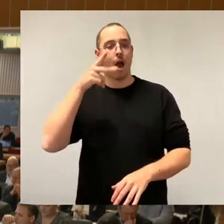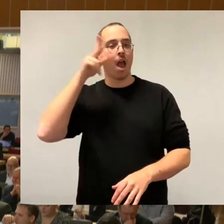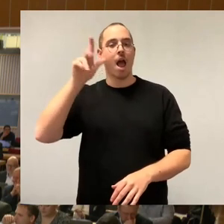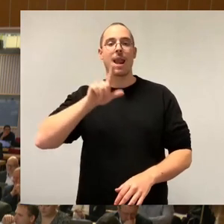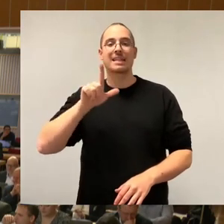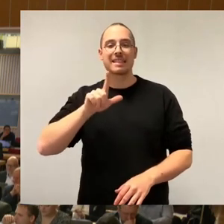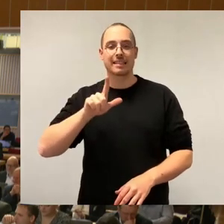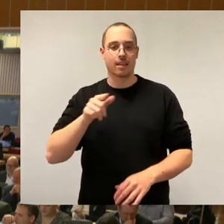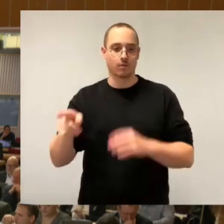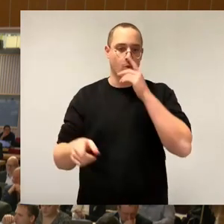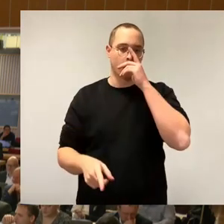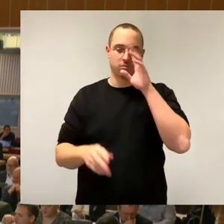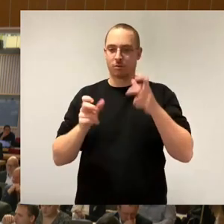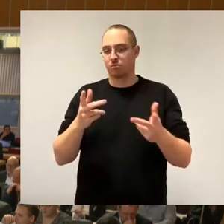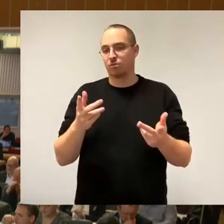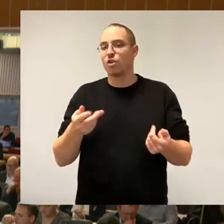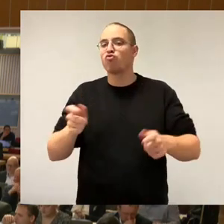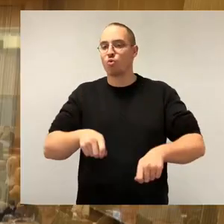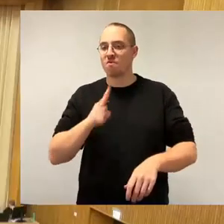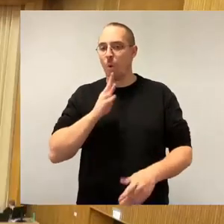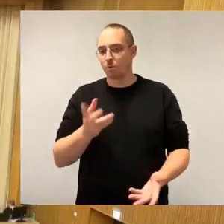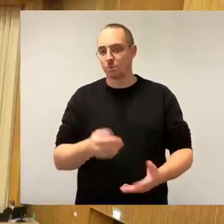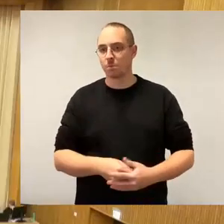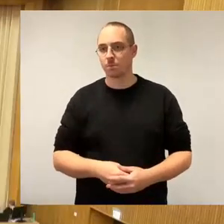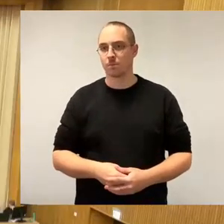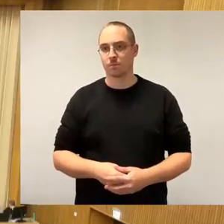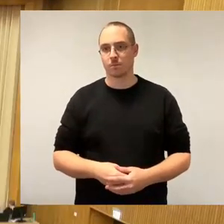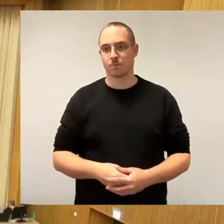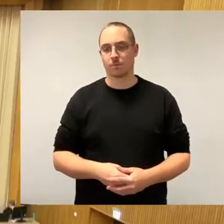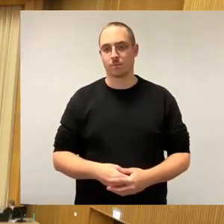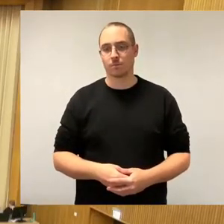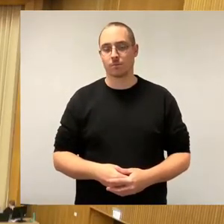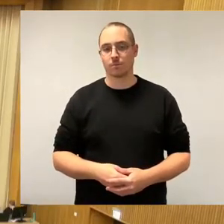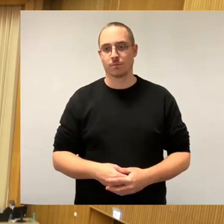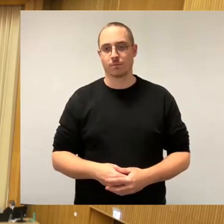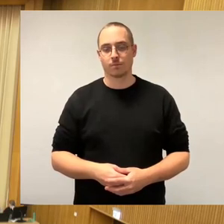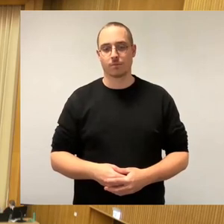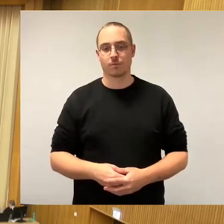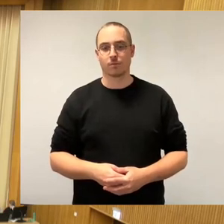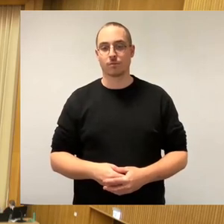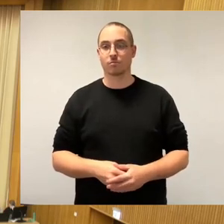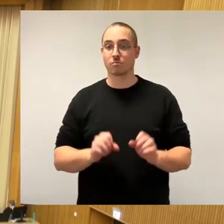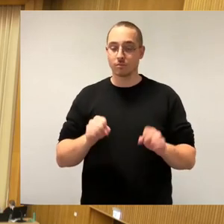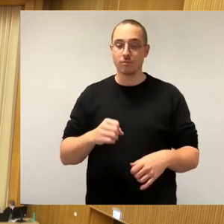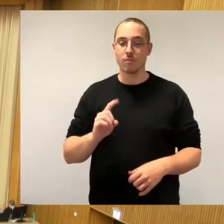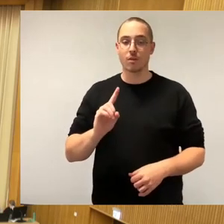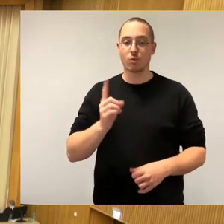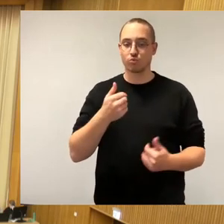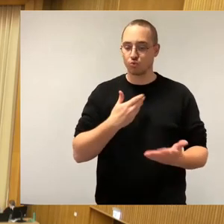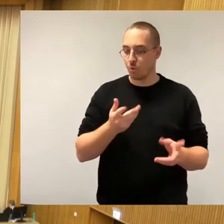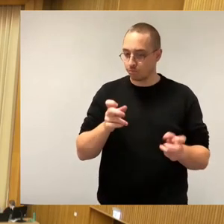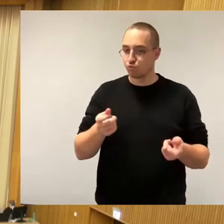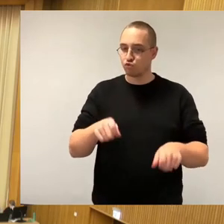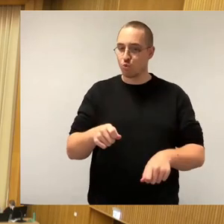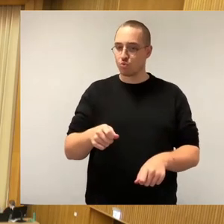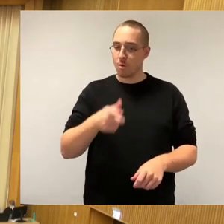dem Schlusswort vielleicht gerne verbinden sehen wollen. Bitte schön. Das können wir gerne auch gleich als Schlusswort machen. Herr